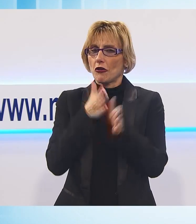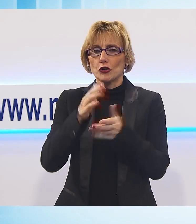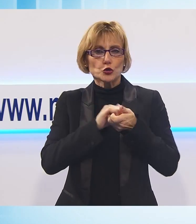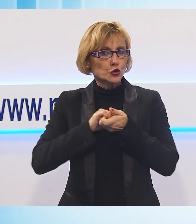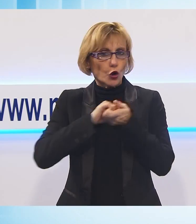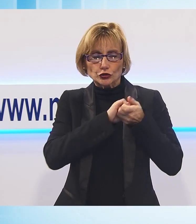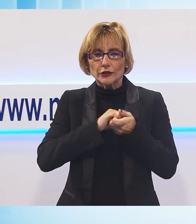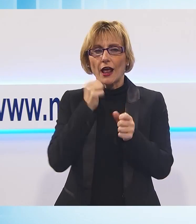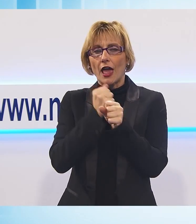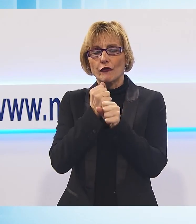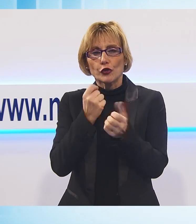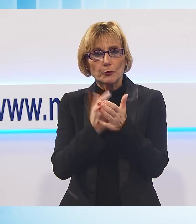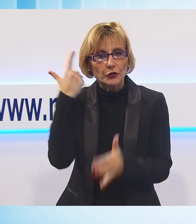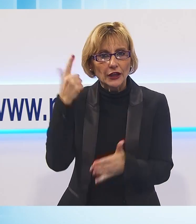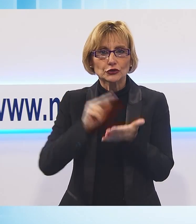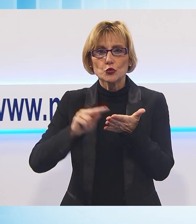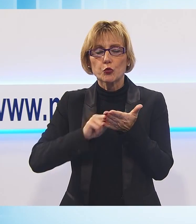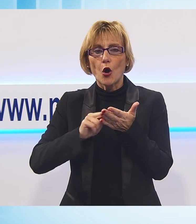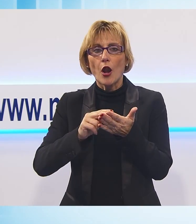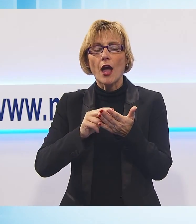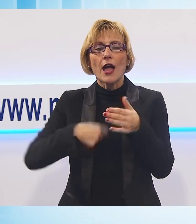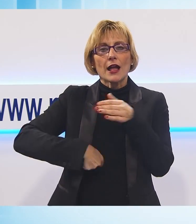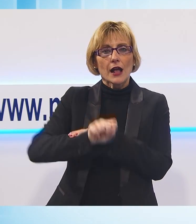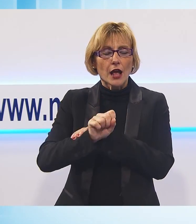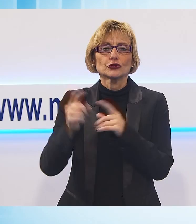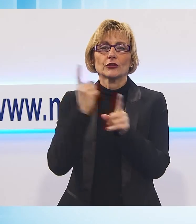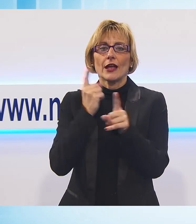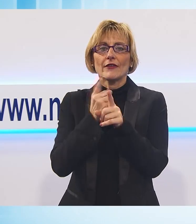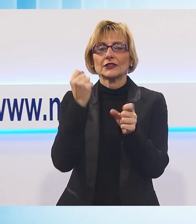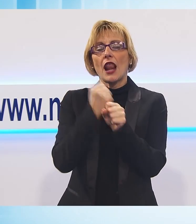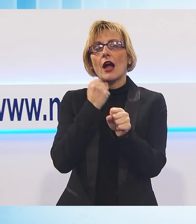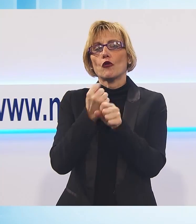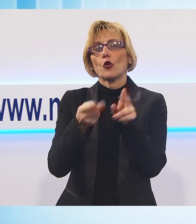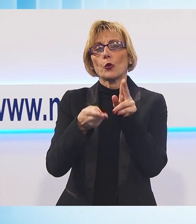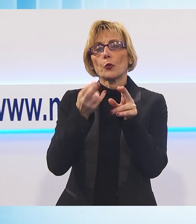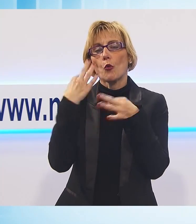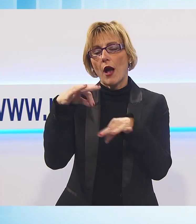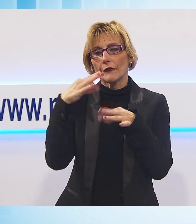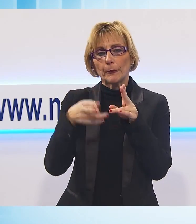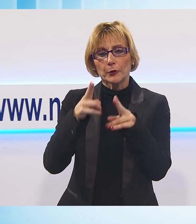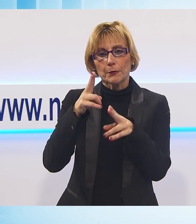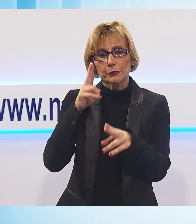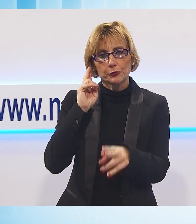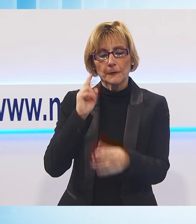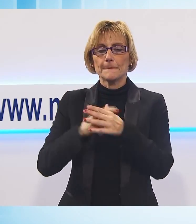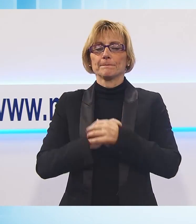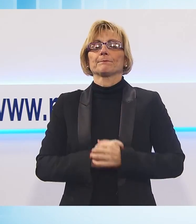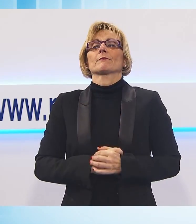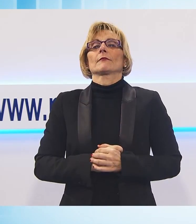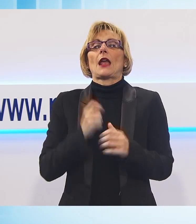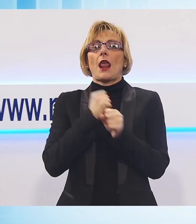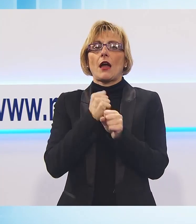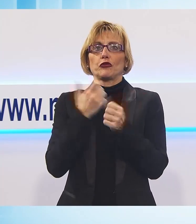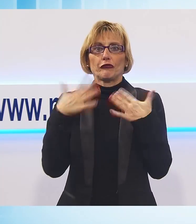anche importante con la scuola qua, calcio sia un lavoro sempre più qualificato. Sono stato fatto un bellissimo lavoro e